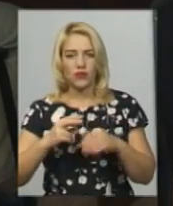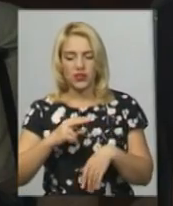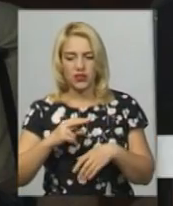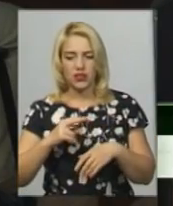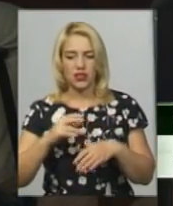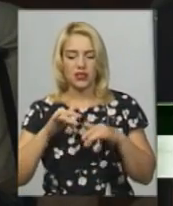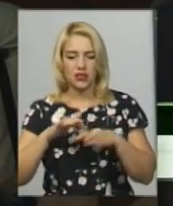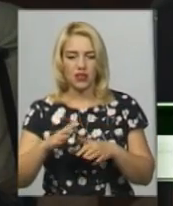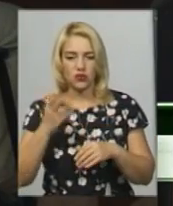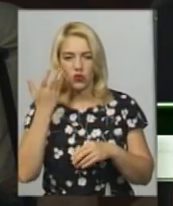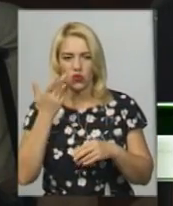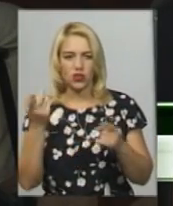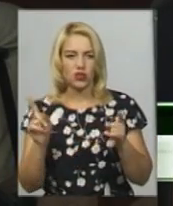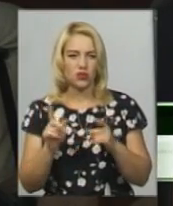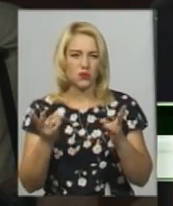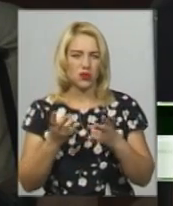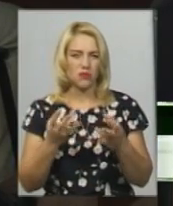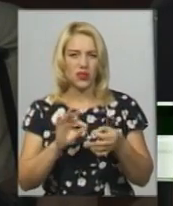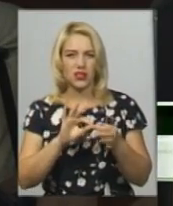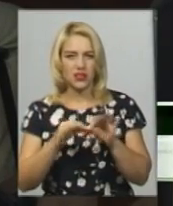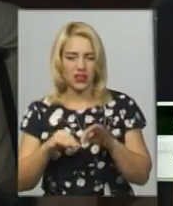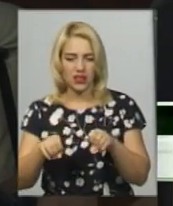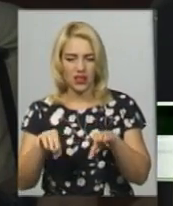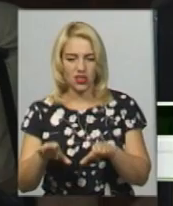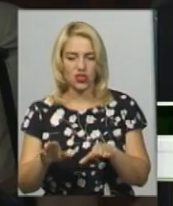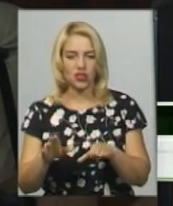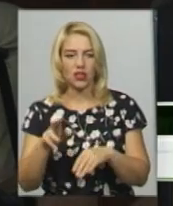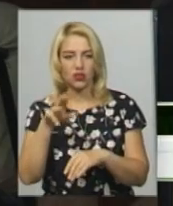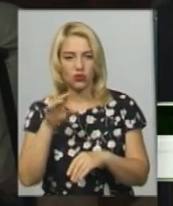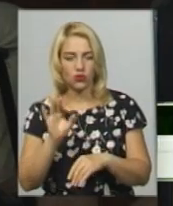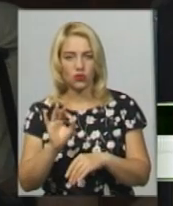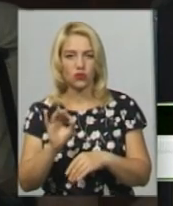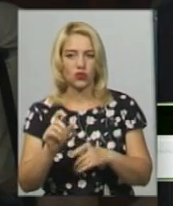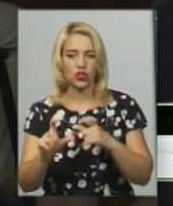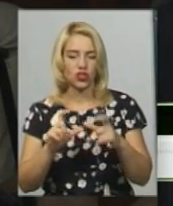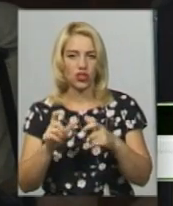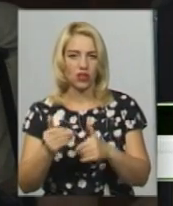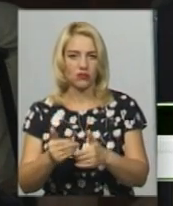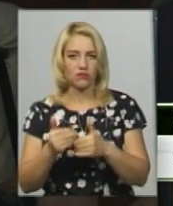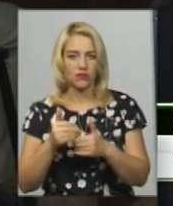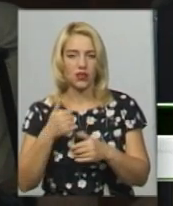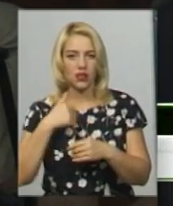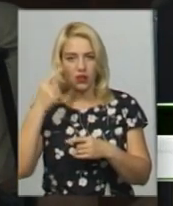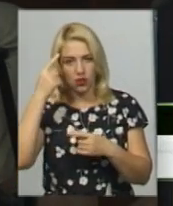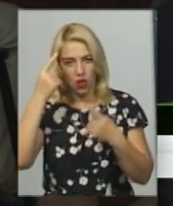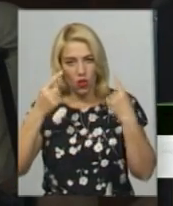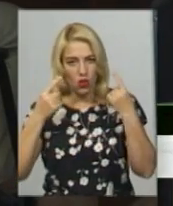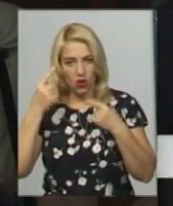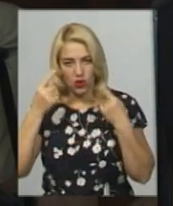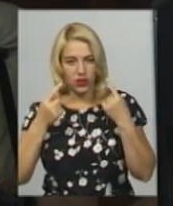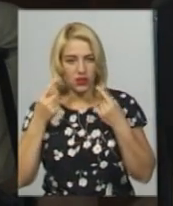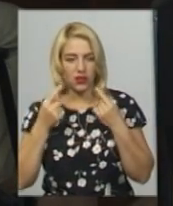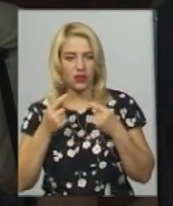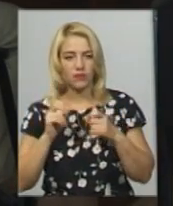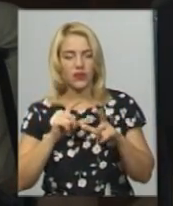щось потрібно, якесь складне рішення, тоді вже вважаєш то, логічне таке мислення, як в